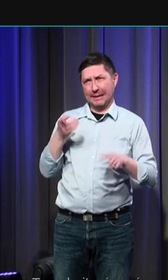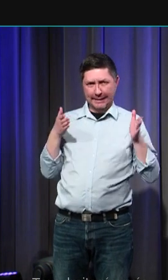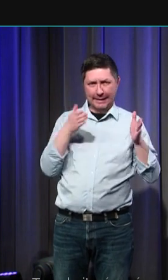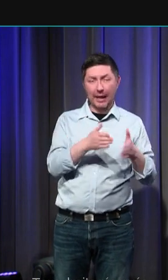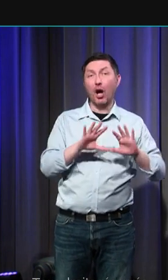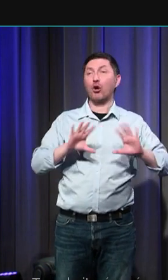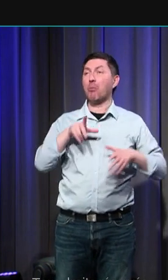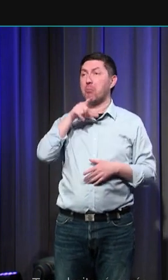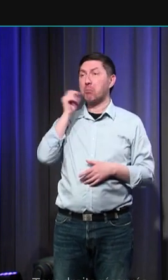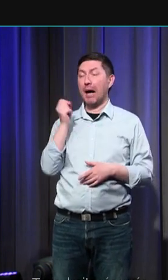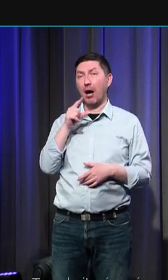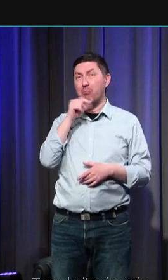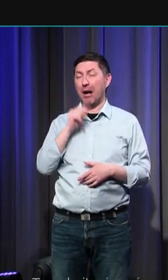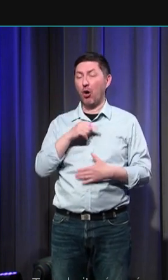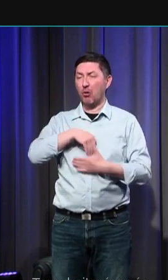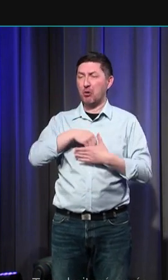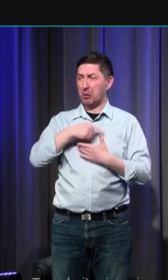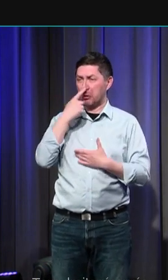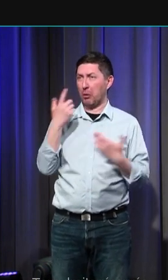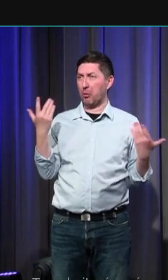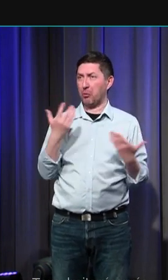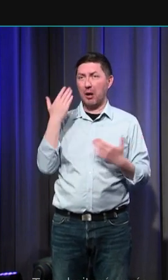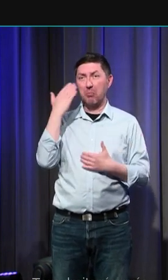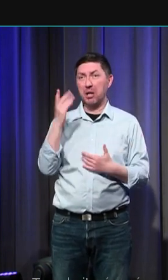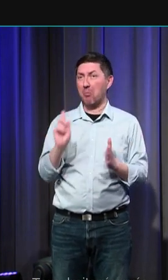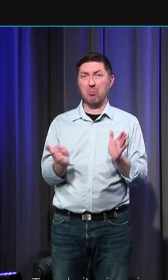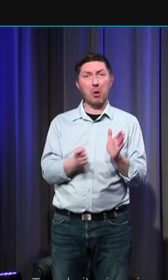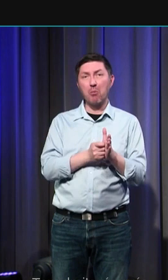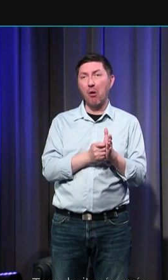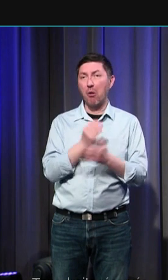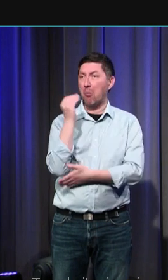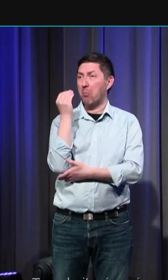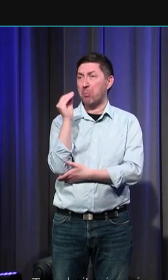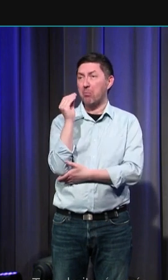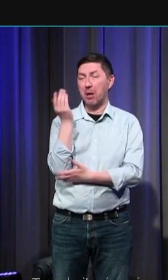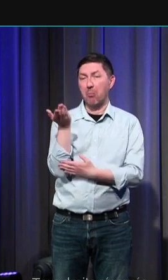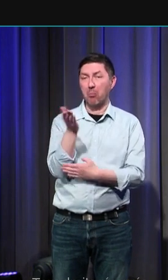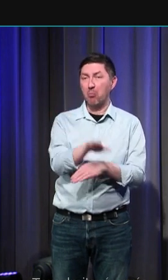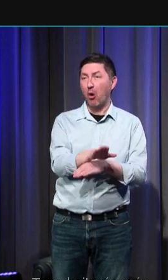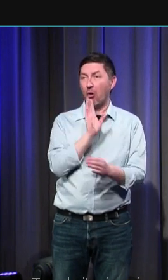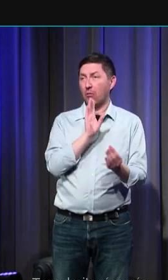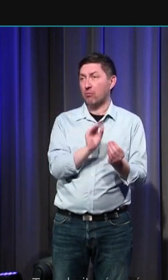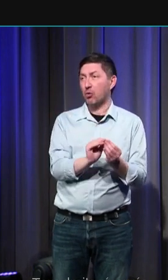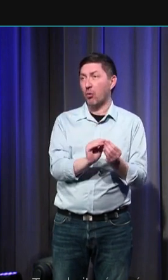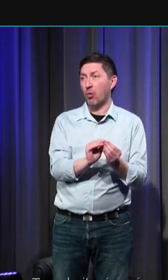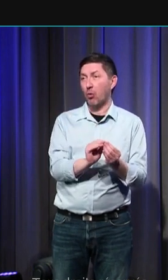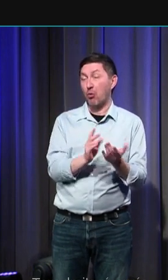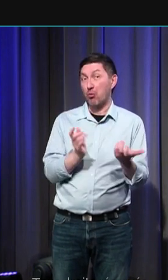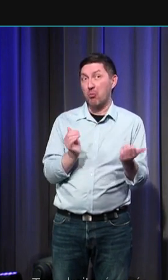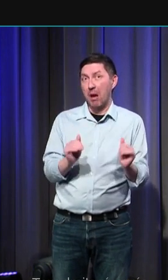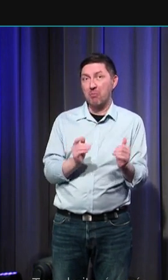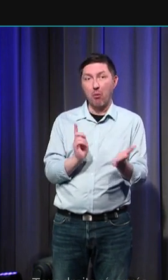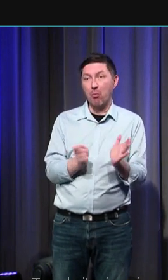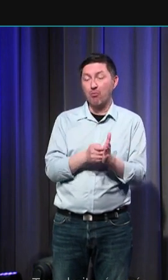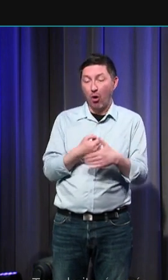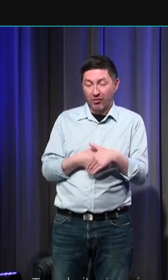parents éprouvent à la mort injuste et prématurée d'un enfant en bas âge et notamment à la naissance ou